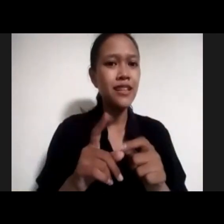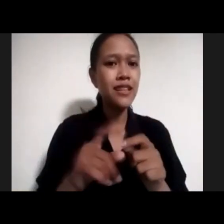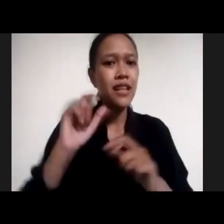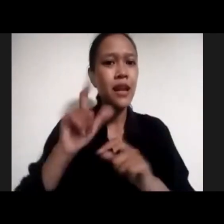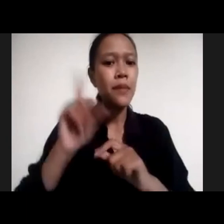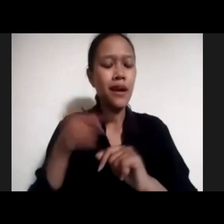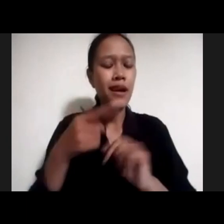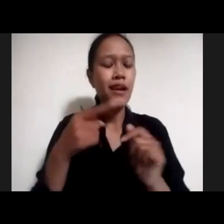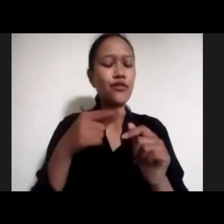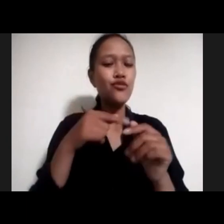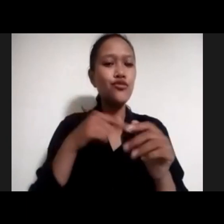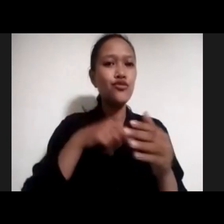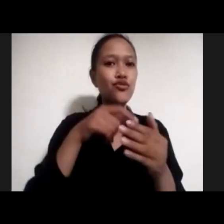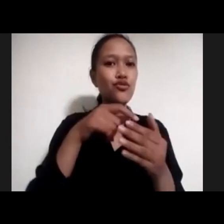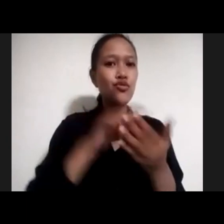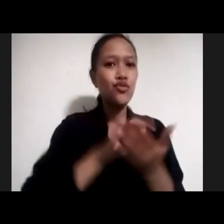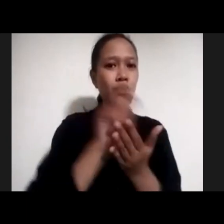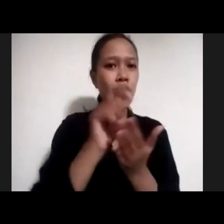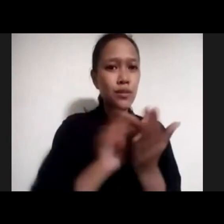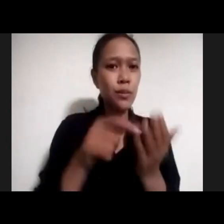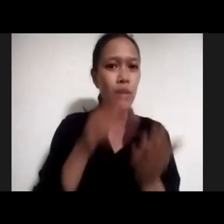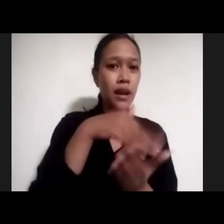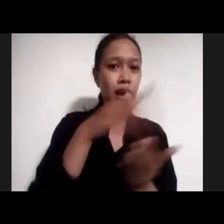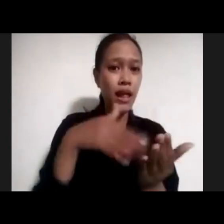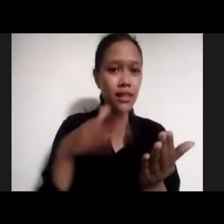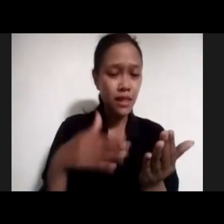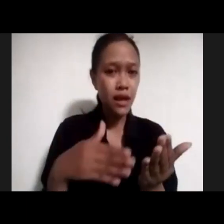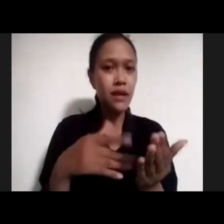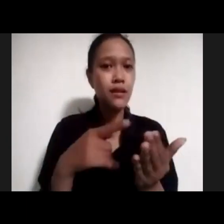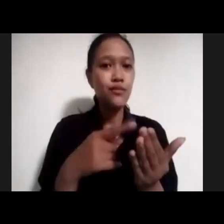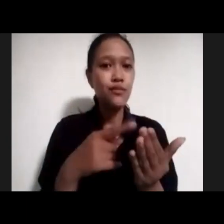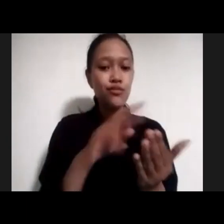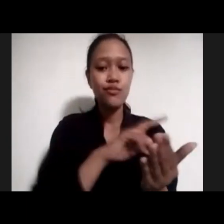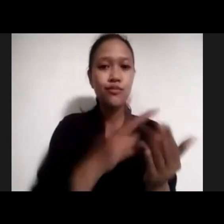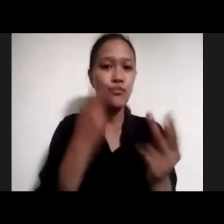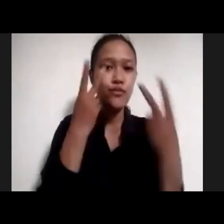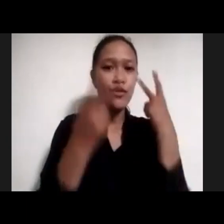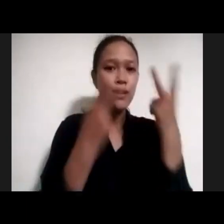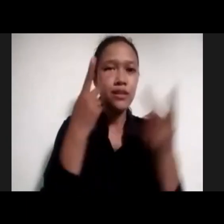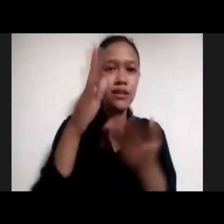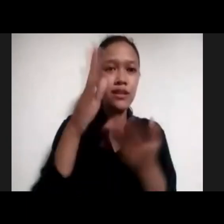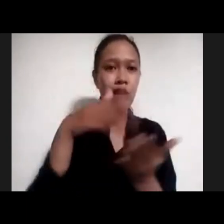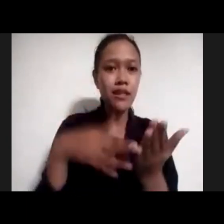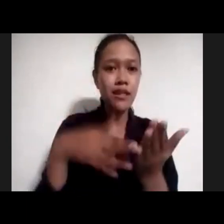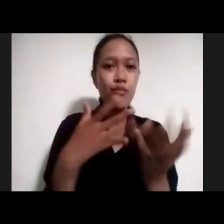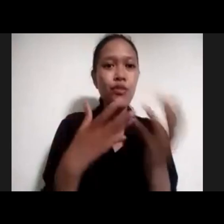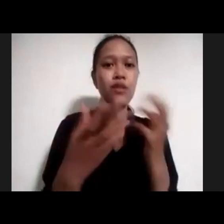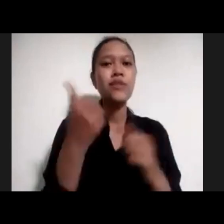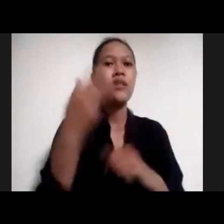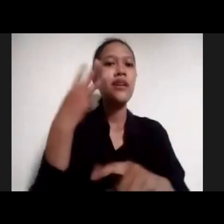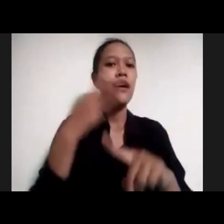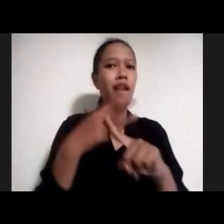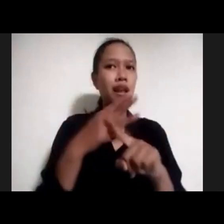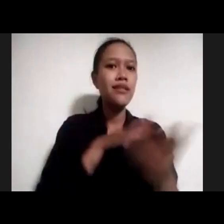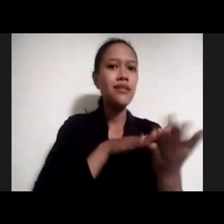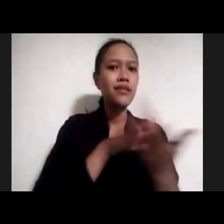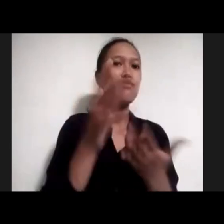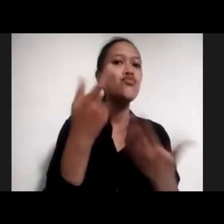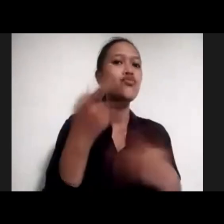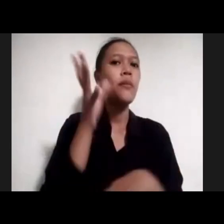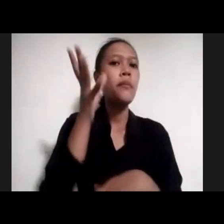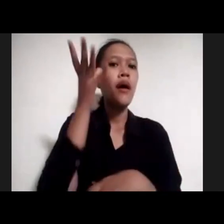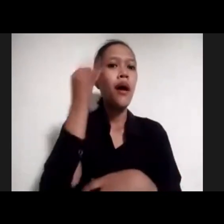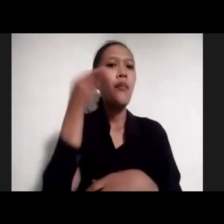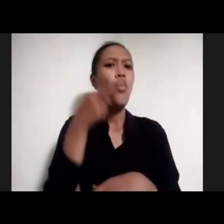data, menggunakan visualisasi data, itu mungkin hanya kita cuma tiga kali scroll, kita udah pahami datanya soal